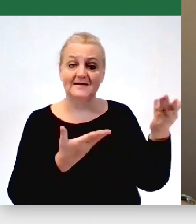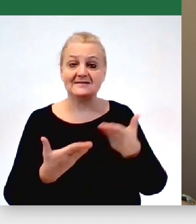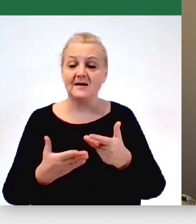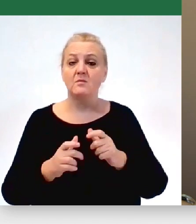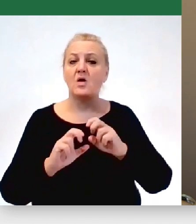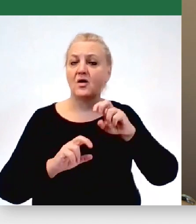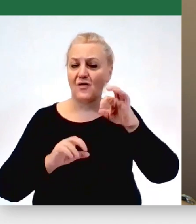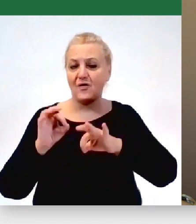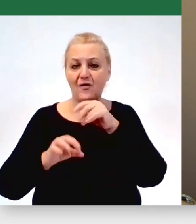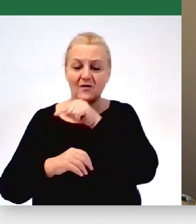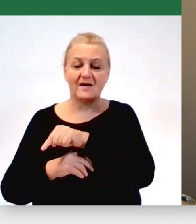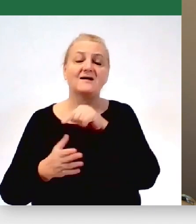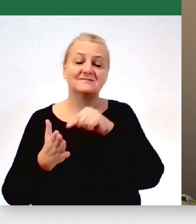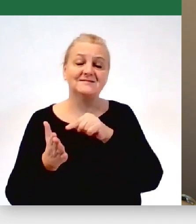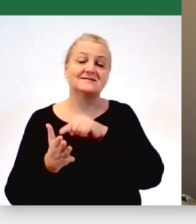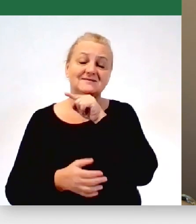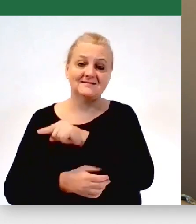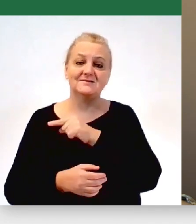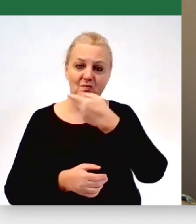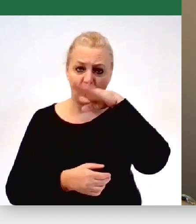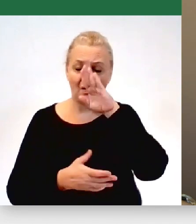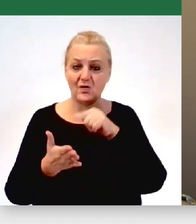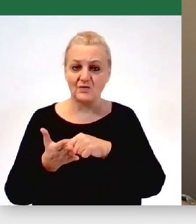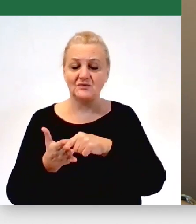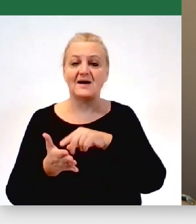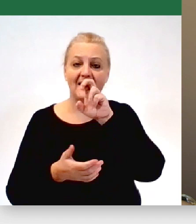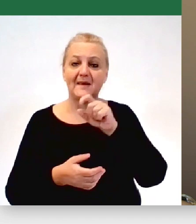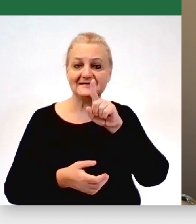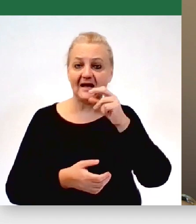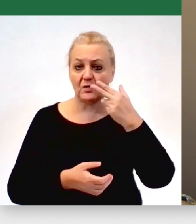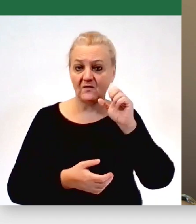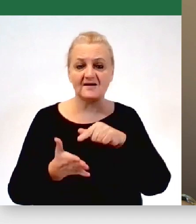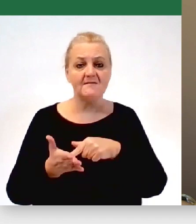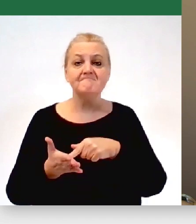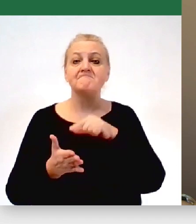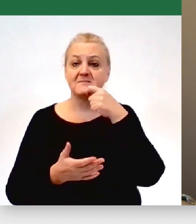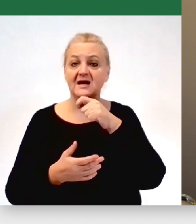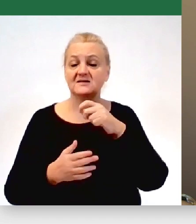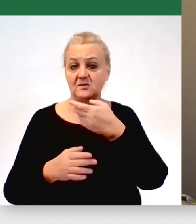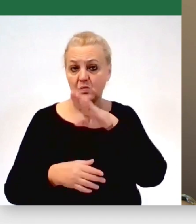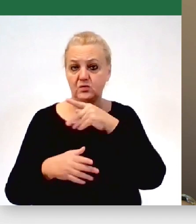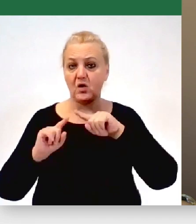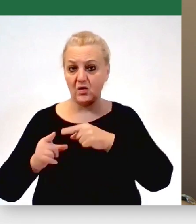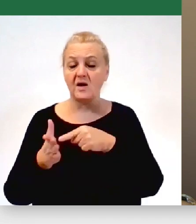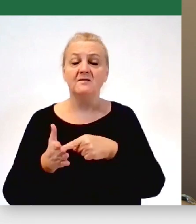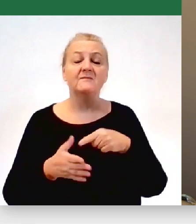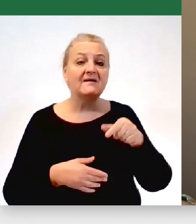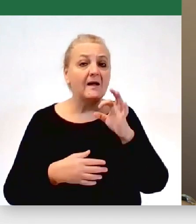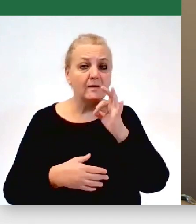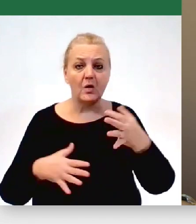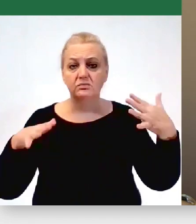do Łodzi, w Münchenii Zdanowskiej, prezydent Łodzi, naprawdę jest takim największym dobrem i to sieciowanie z NGOs-ami,